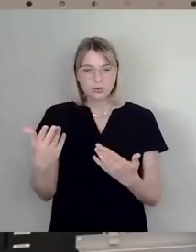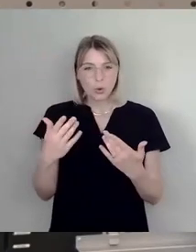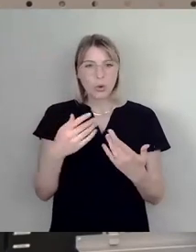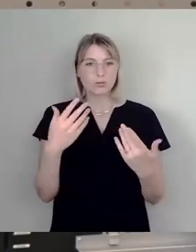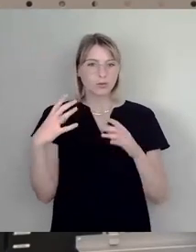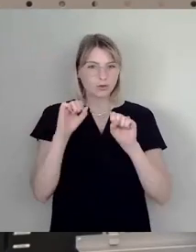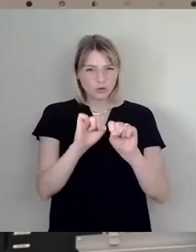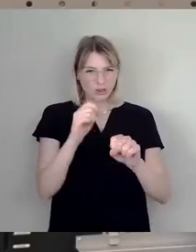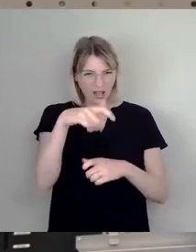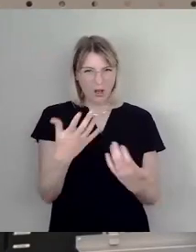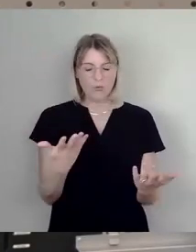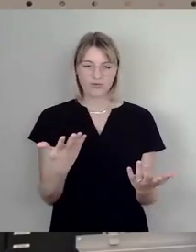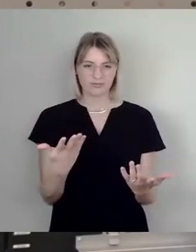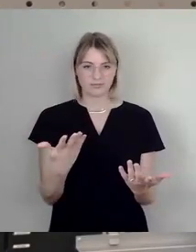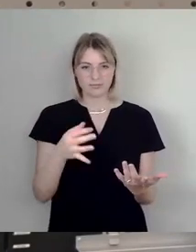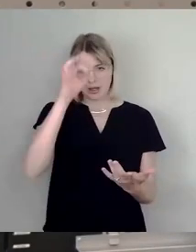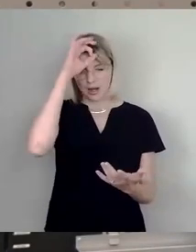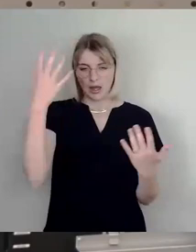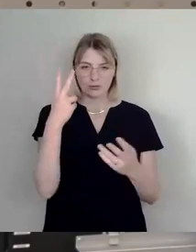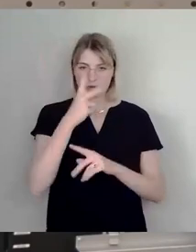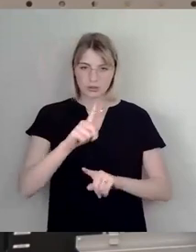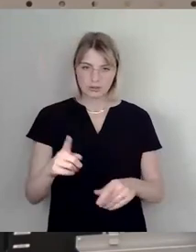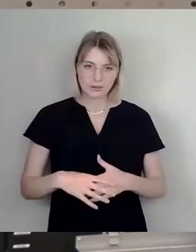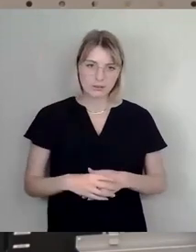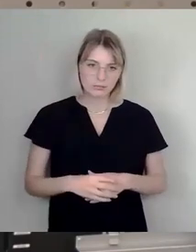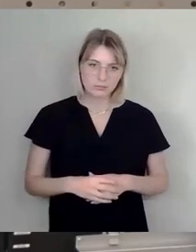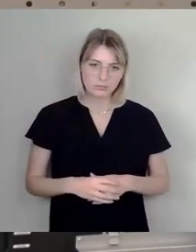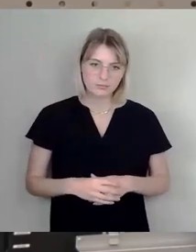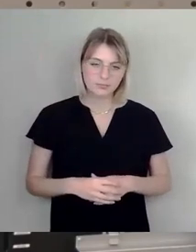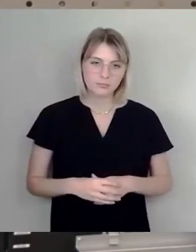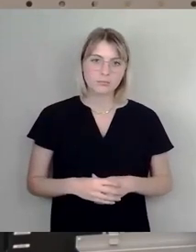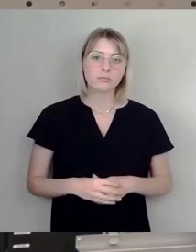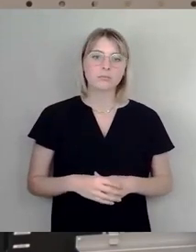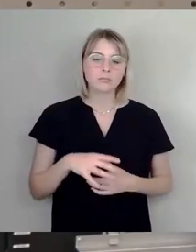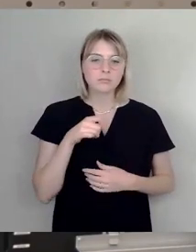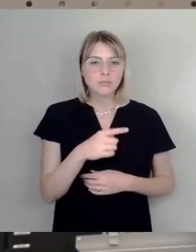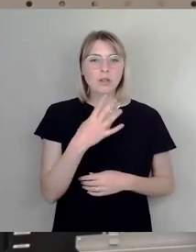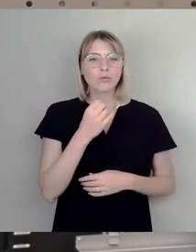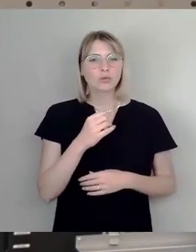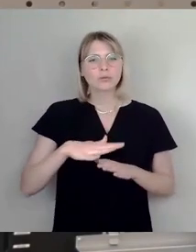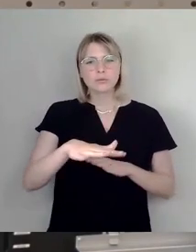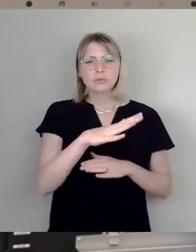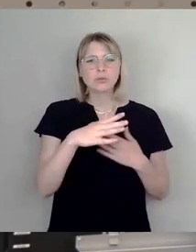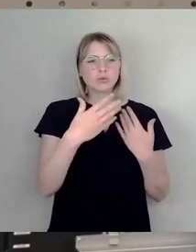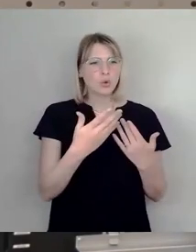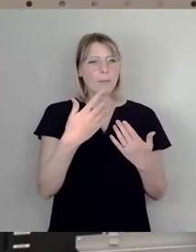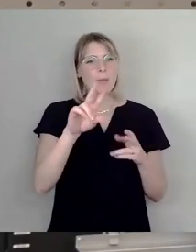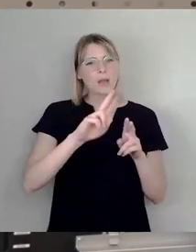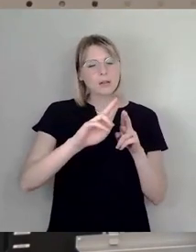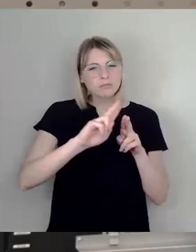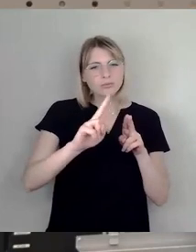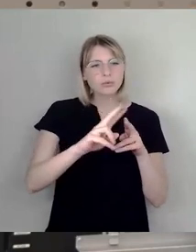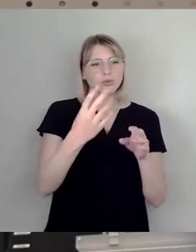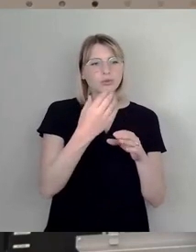weiß es nicht. Wir wollen dann im Dresdner Norden noch ein bisschen den Trümmerberg verschönern und ich habe den Eindruck, dass die Stadt sich hier übernimmt.